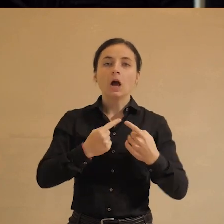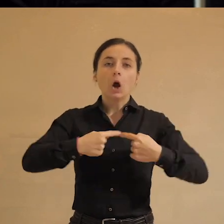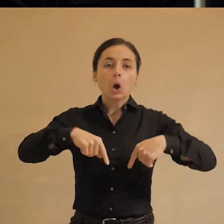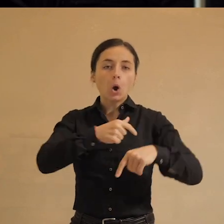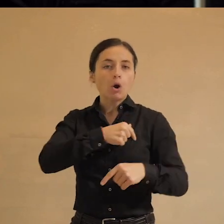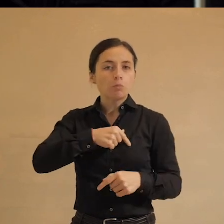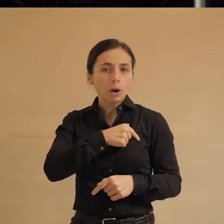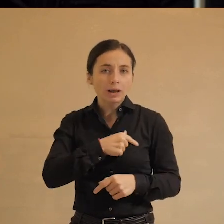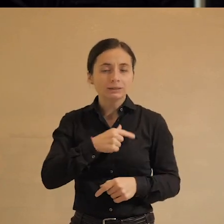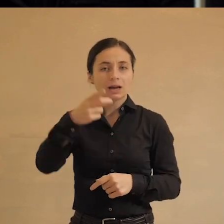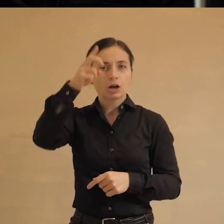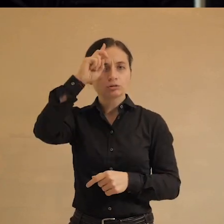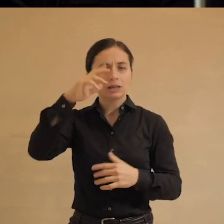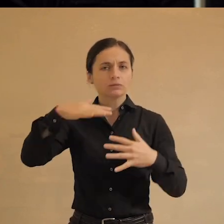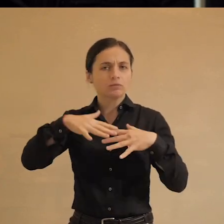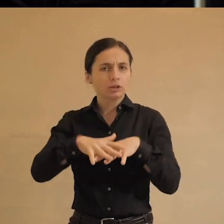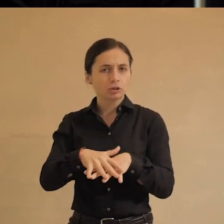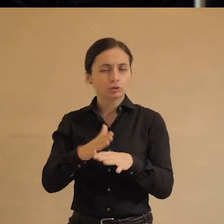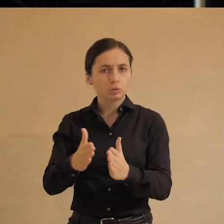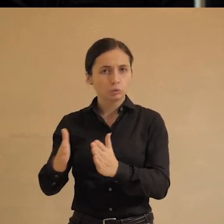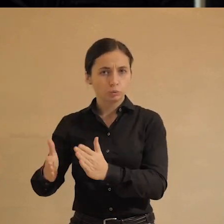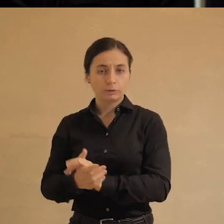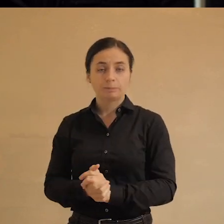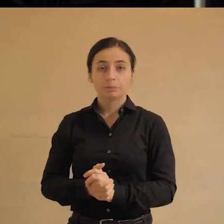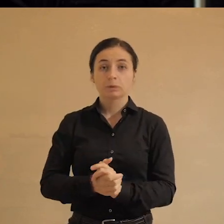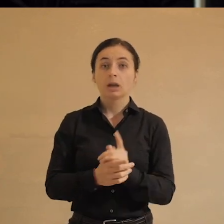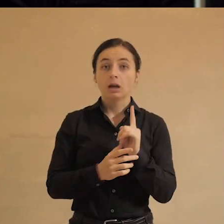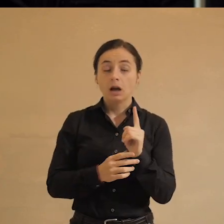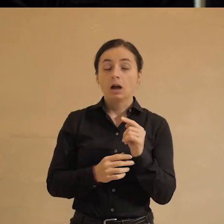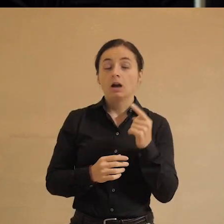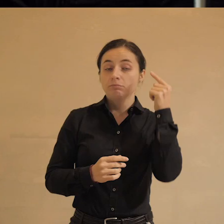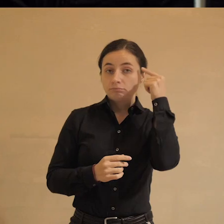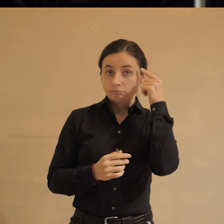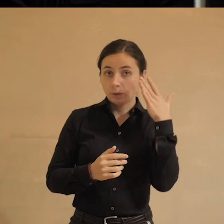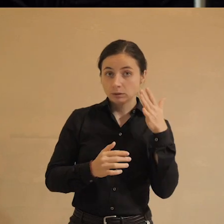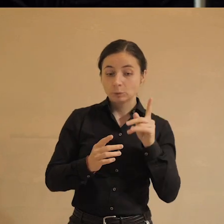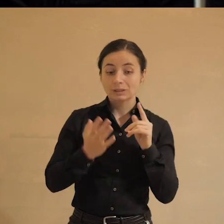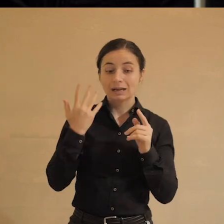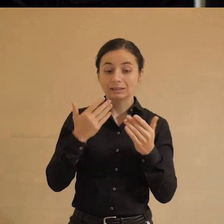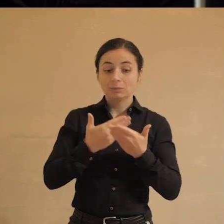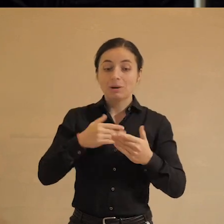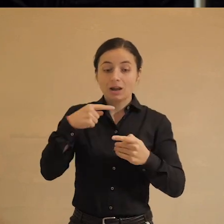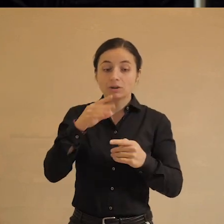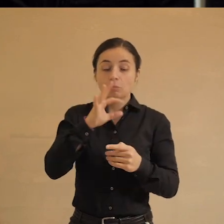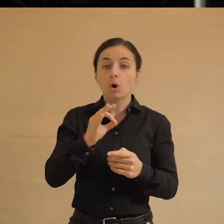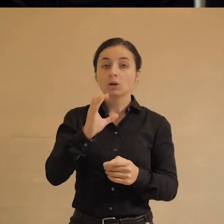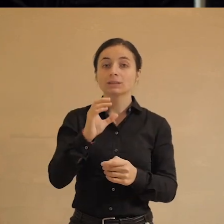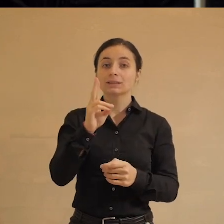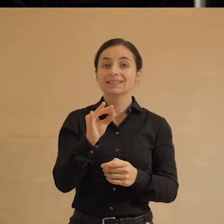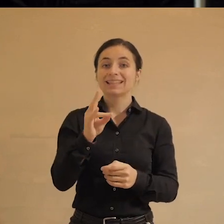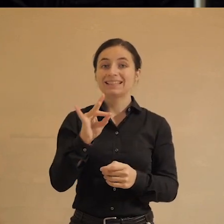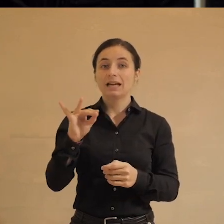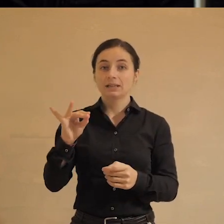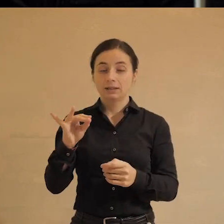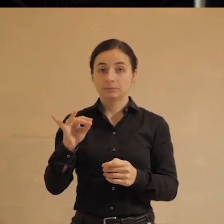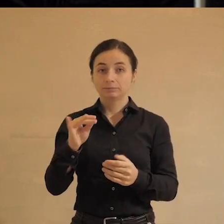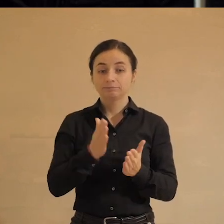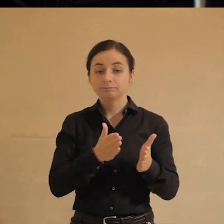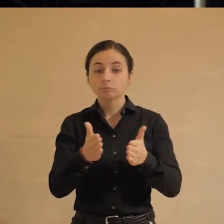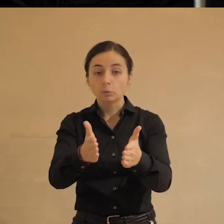государственные структуры. Так вот, имейте в виду следующее. Когда мы говорим о вероятностных сценариях, а это единственный